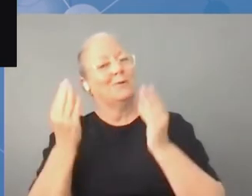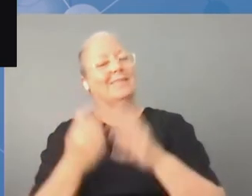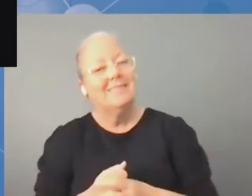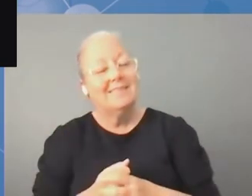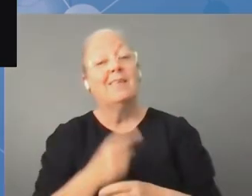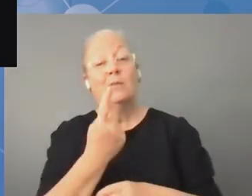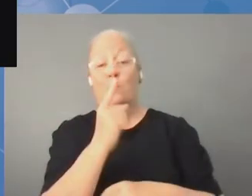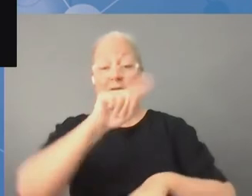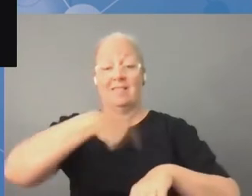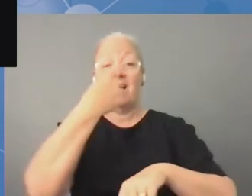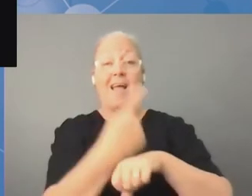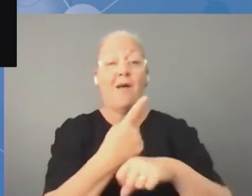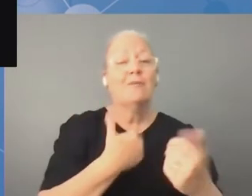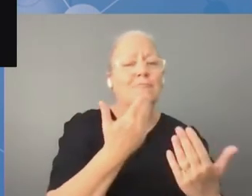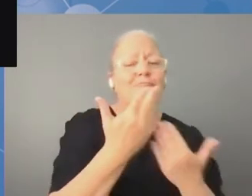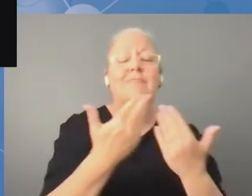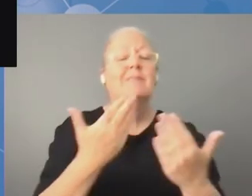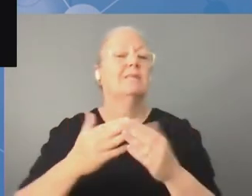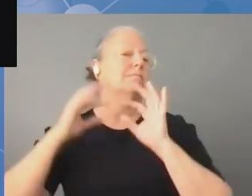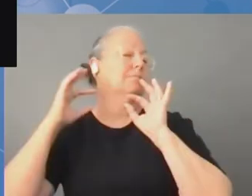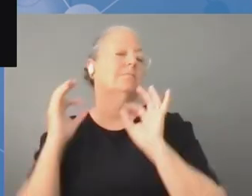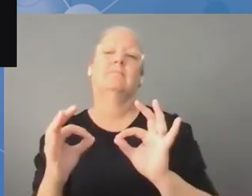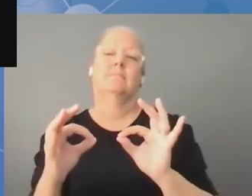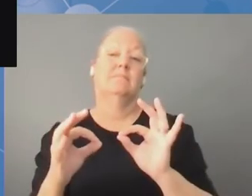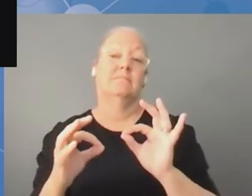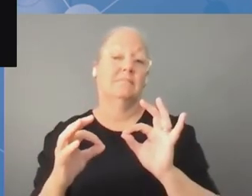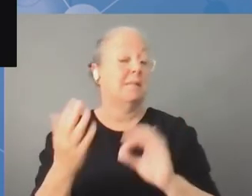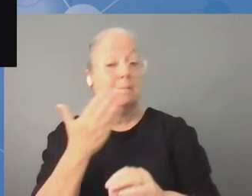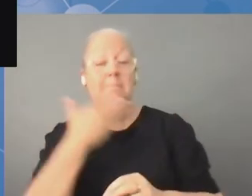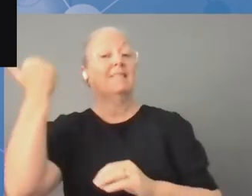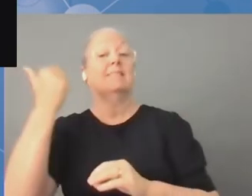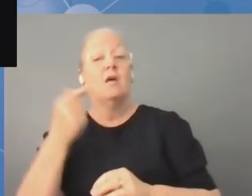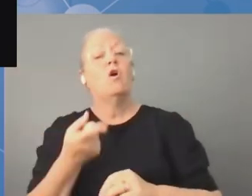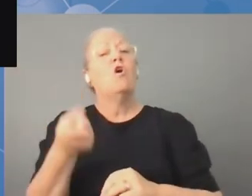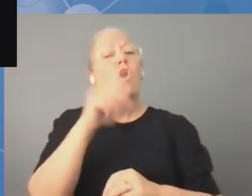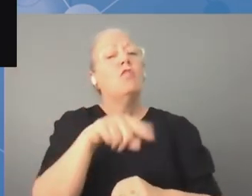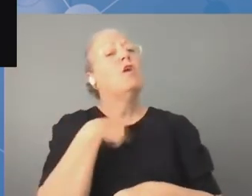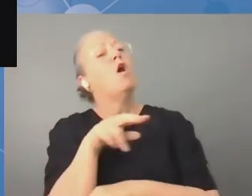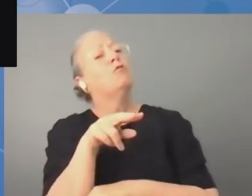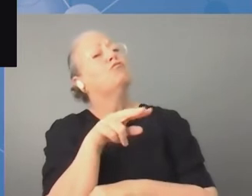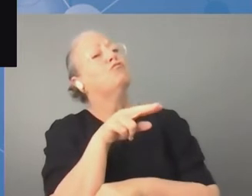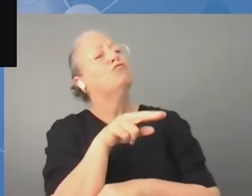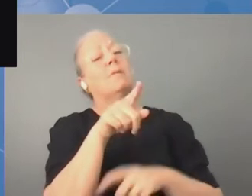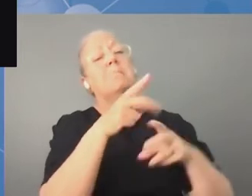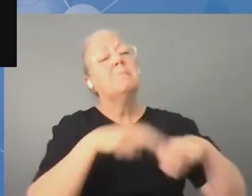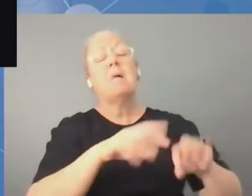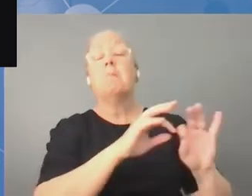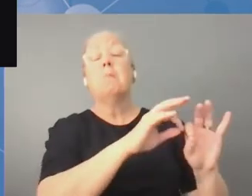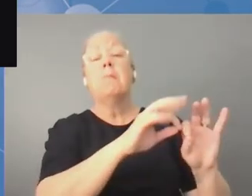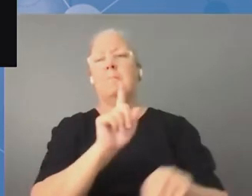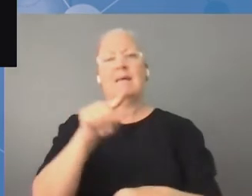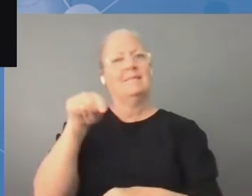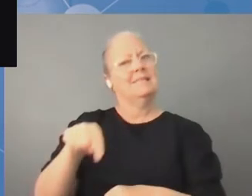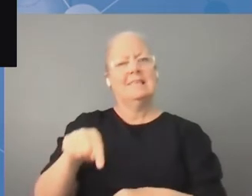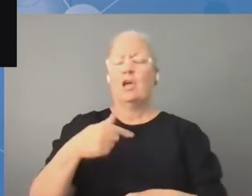Było to bardzo owocne, godzinne spotkanie i muszę powiedzieć, że to godzinne spotkanie wydawało nam się bardziej konstruktywne niż wiele